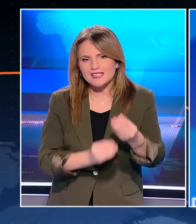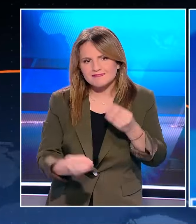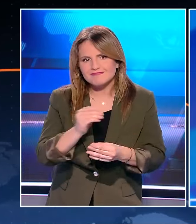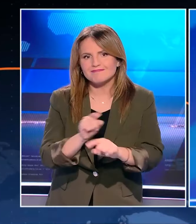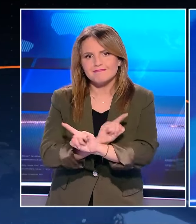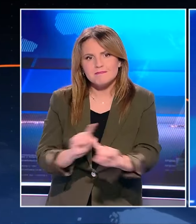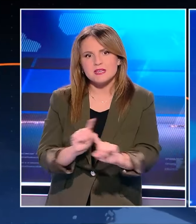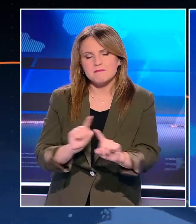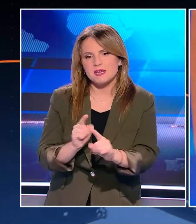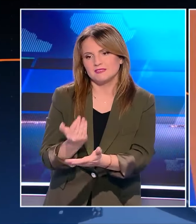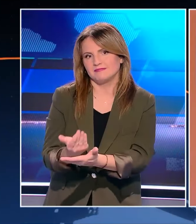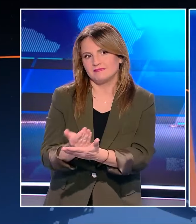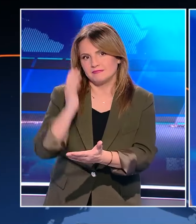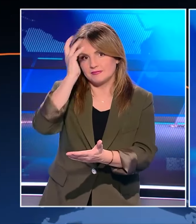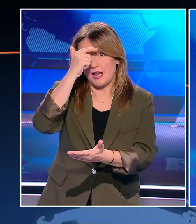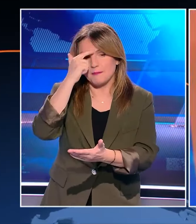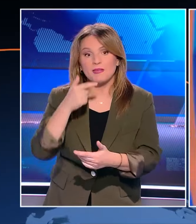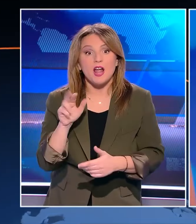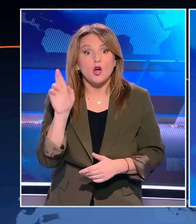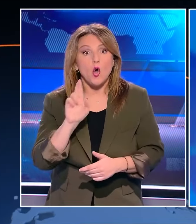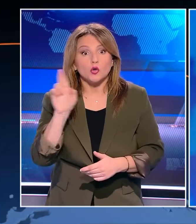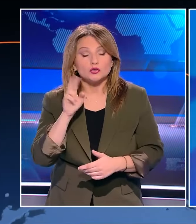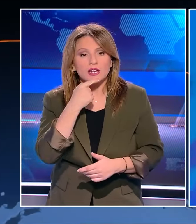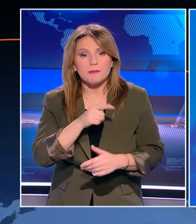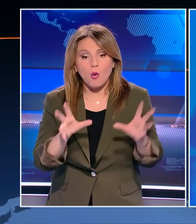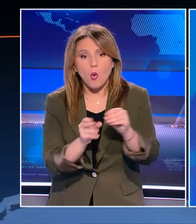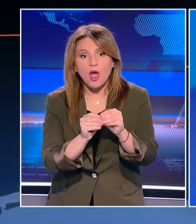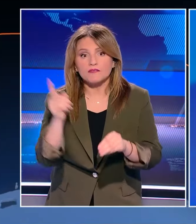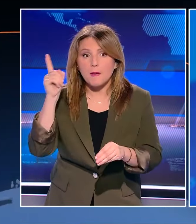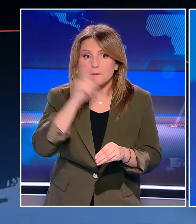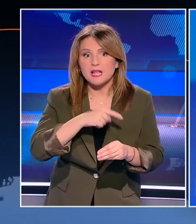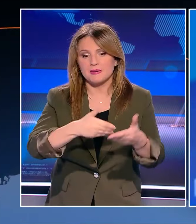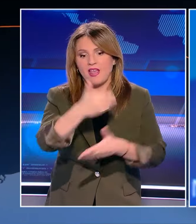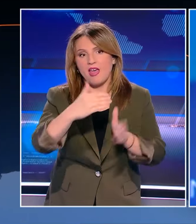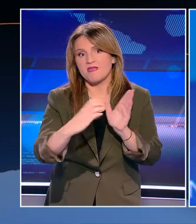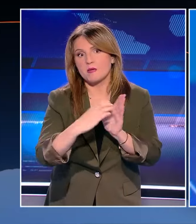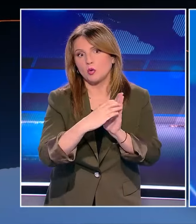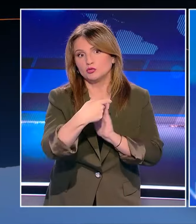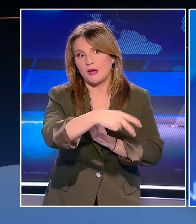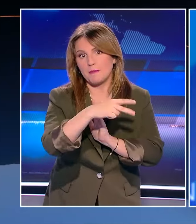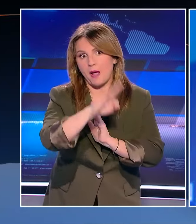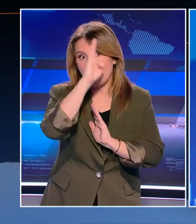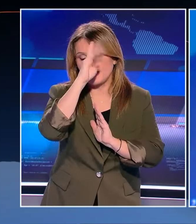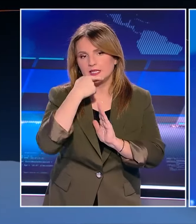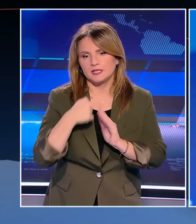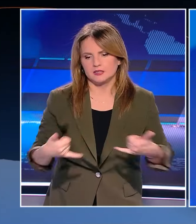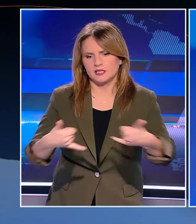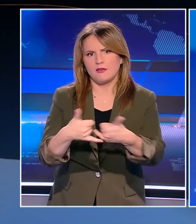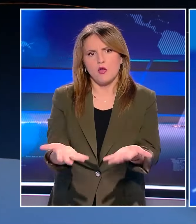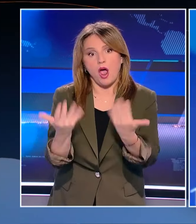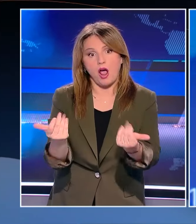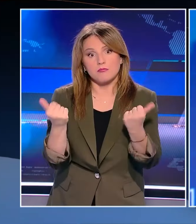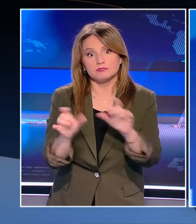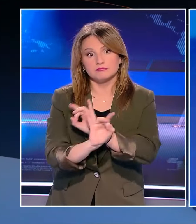επίθεσης στην Ουκρανία Ωστόσο το Κρεμλίνο διαψεύδει κατηγορηματικά το δημοσίευμα Τονίζοντας πως δεν υπήρξε κανένα τηλεφώνημα